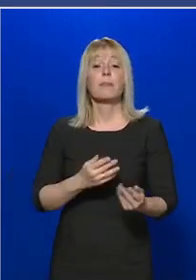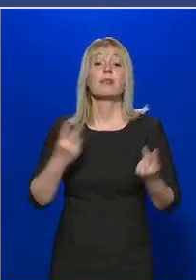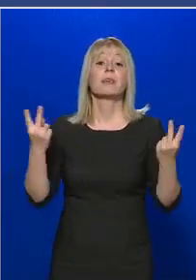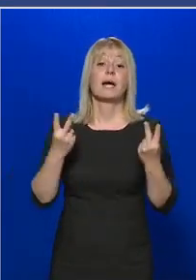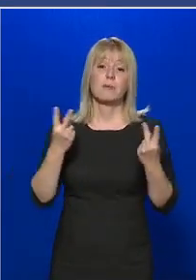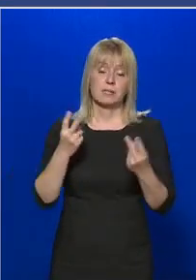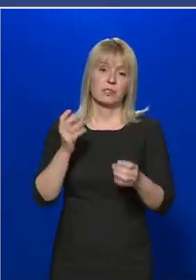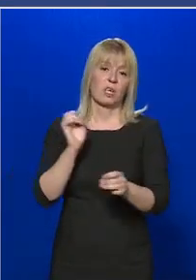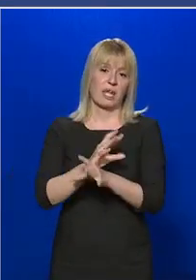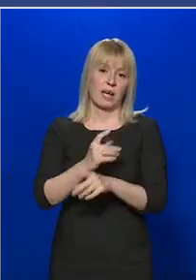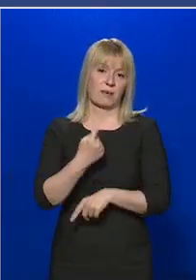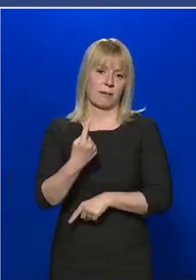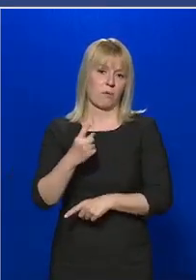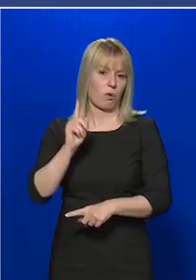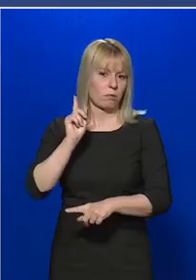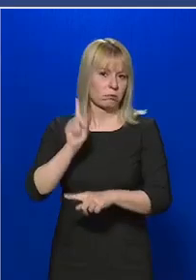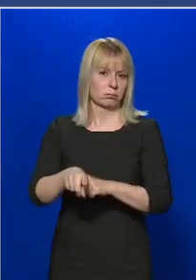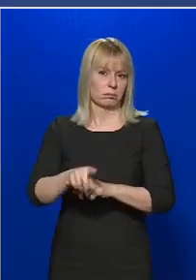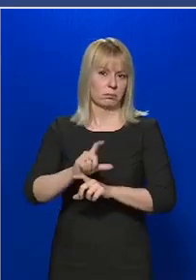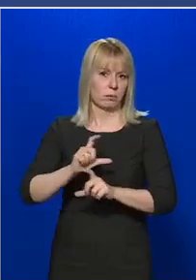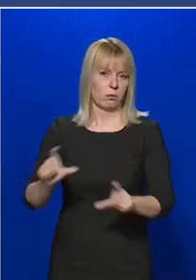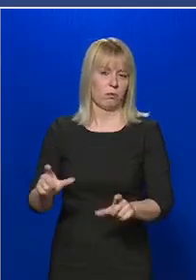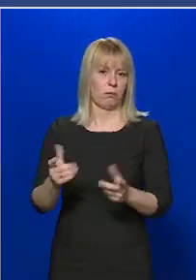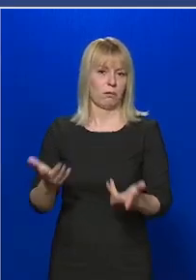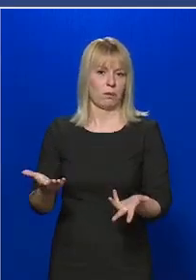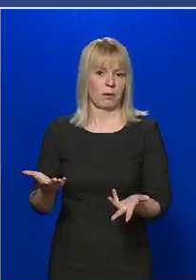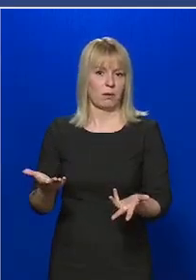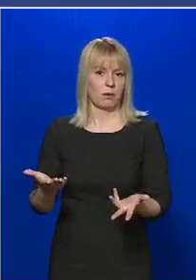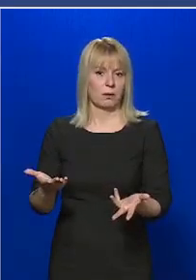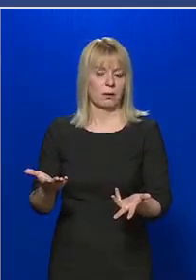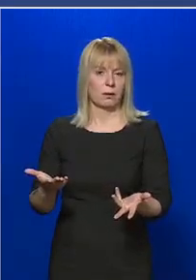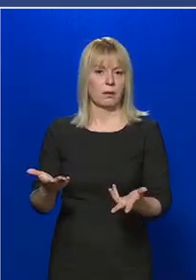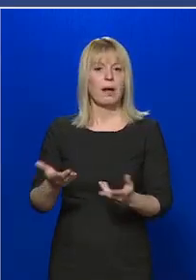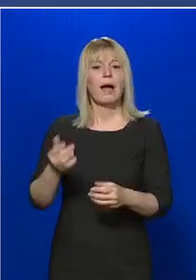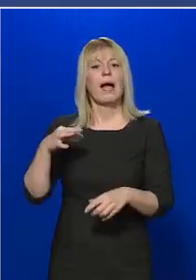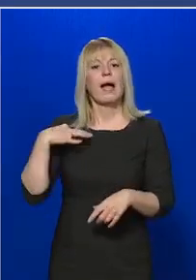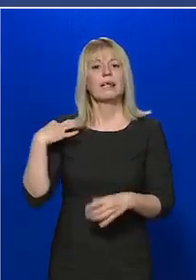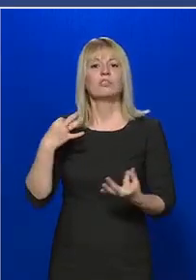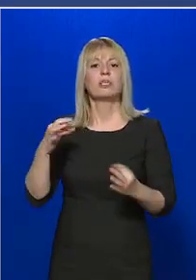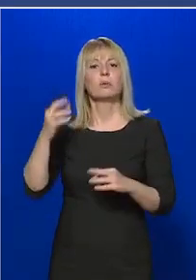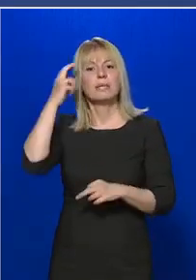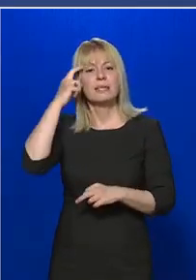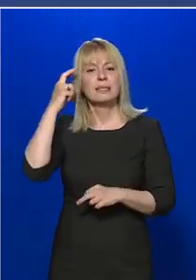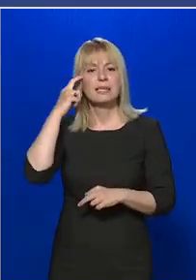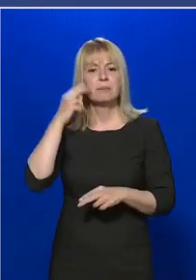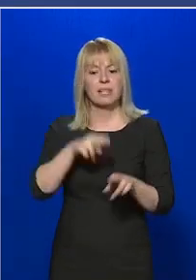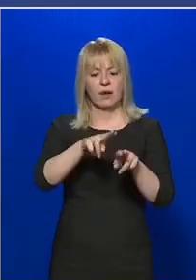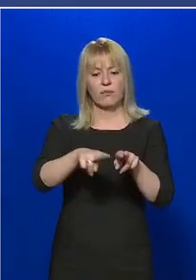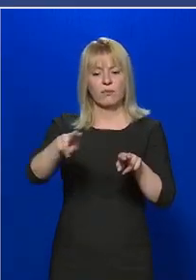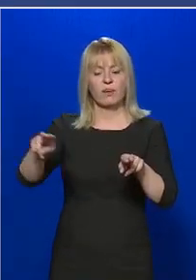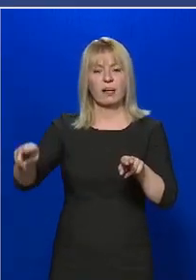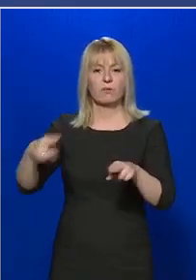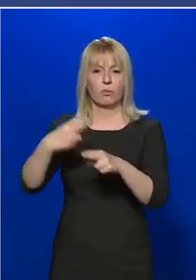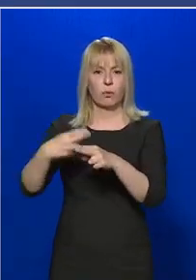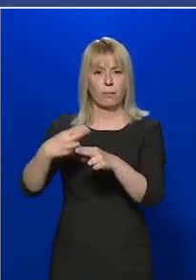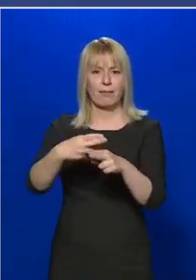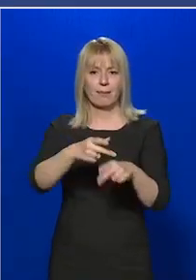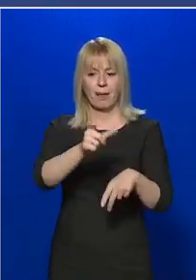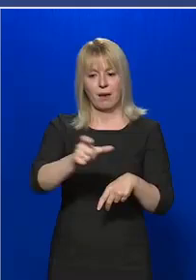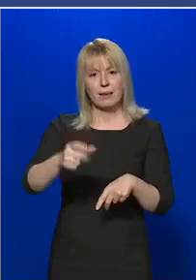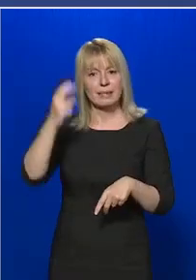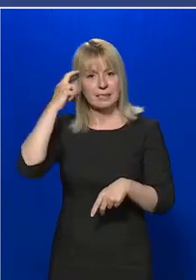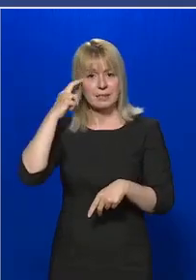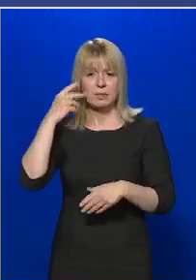indokolta az intézkedést. Az egészségügyi intézmények, fekvőbeteg intézmények felkészítése